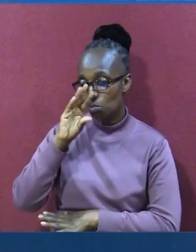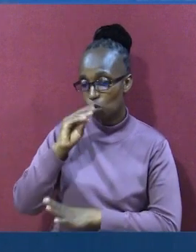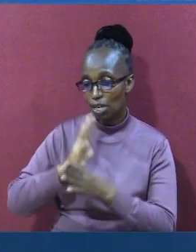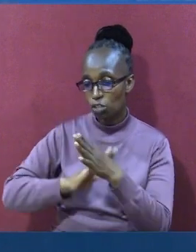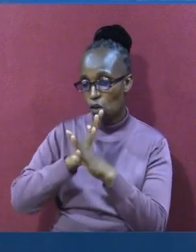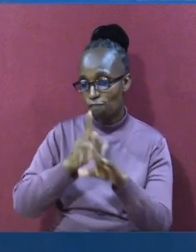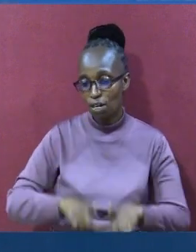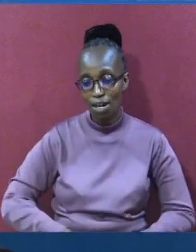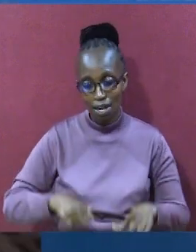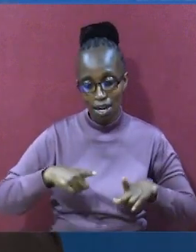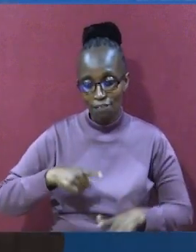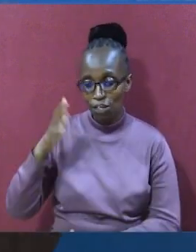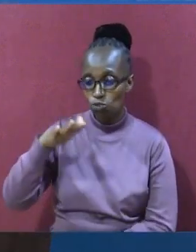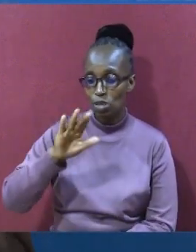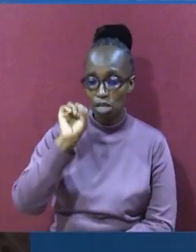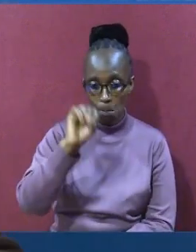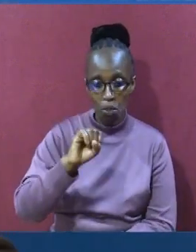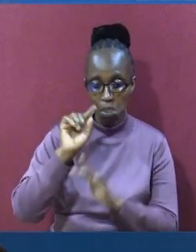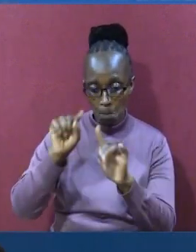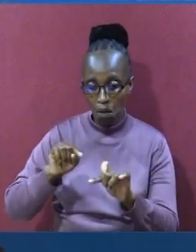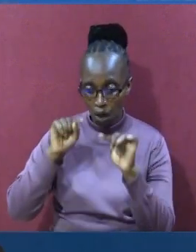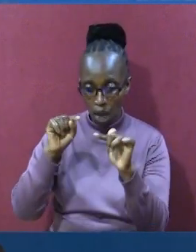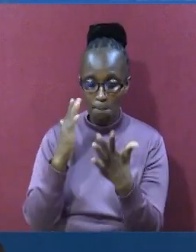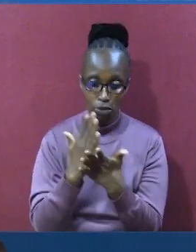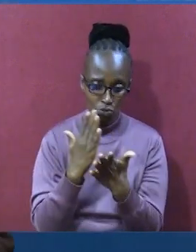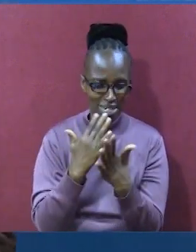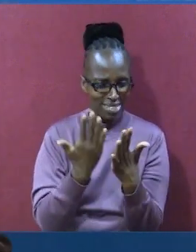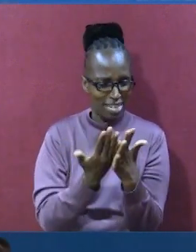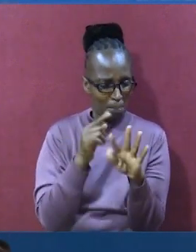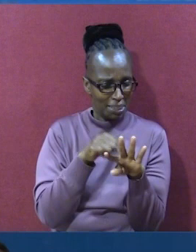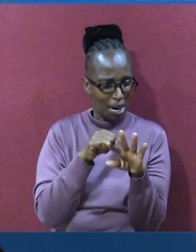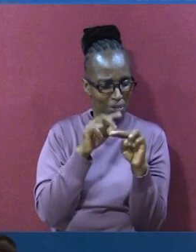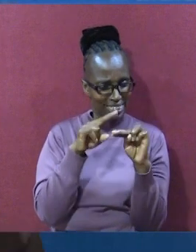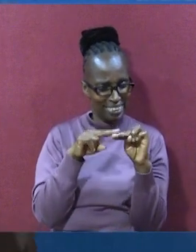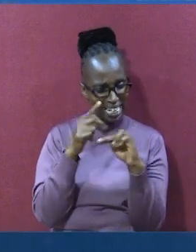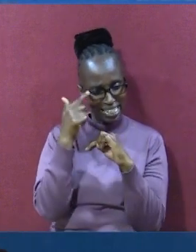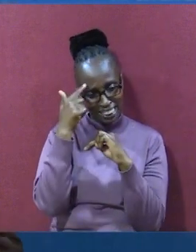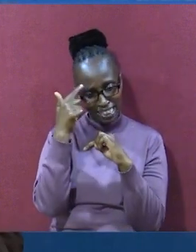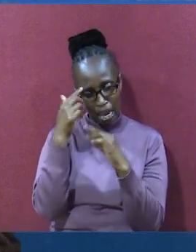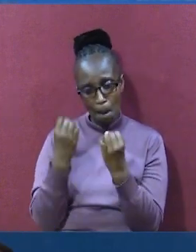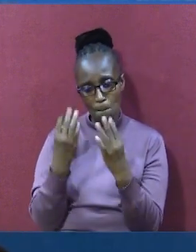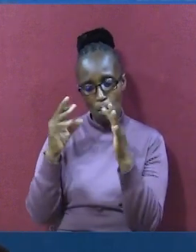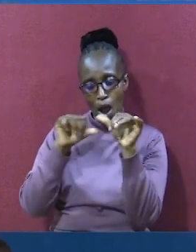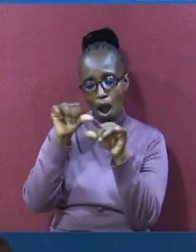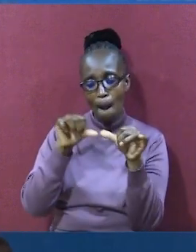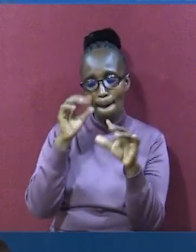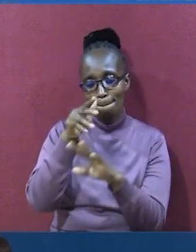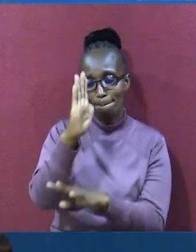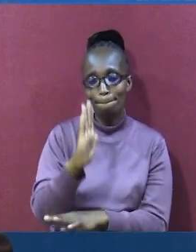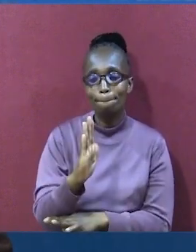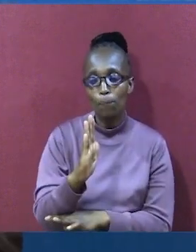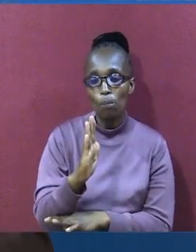haya maneno. Na kuyafananisha. Kama. Yani mama ama ya ni mjambzita.